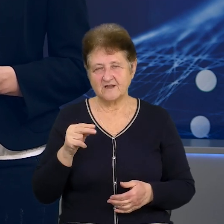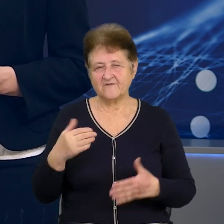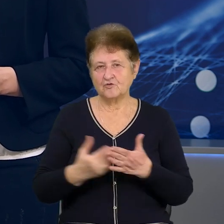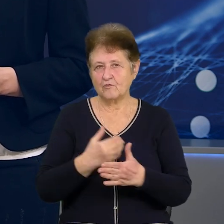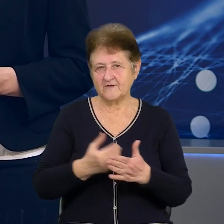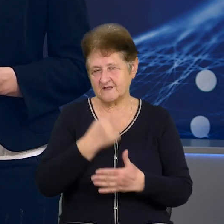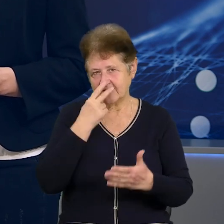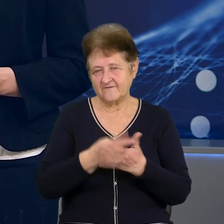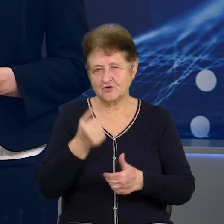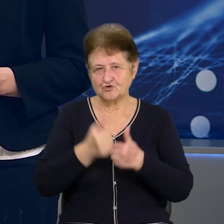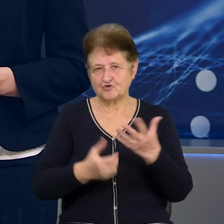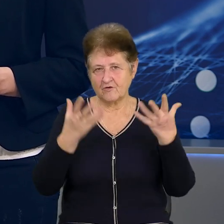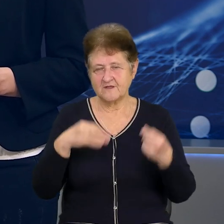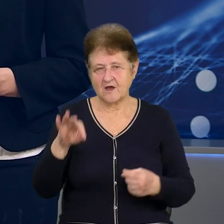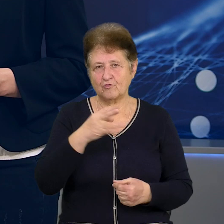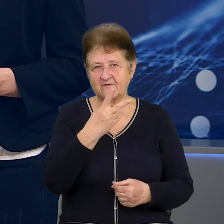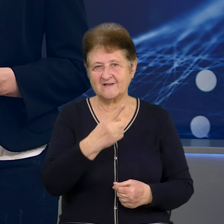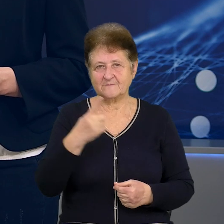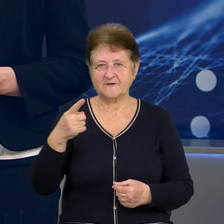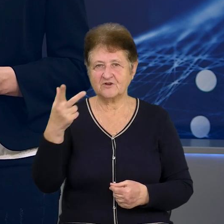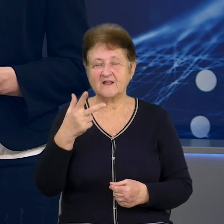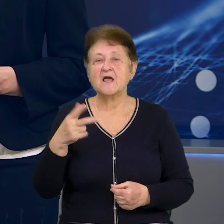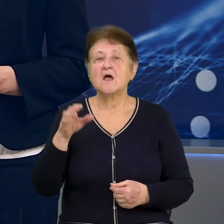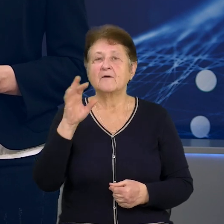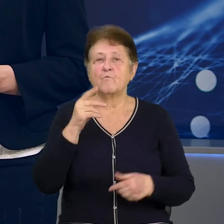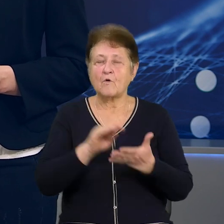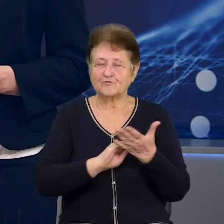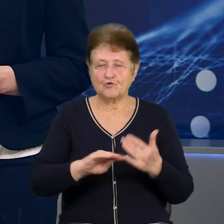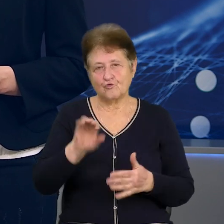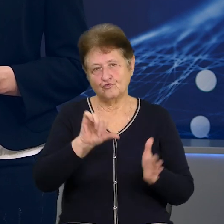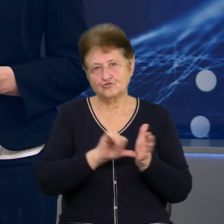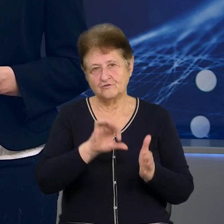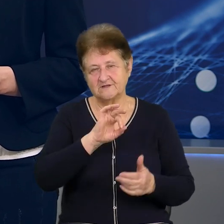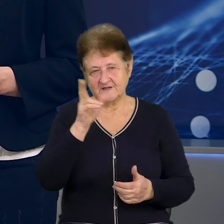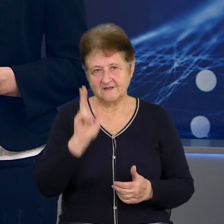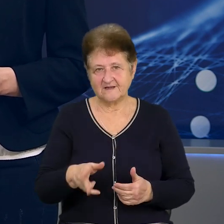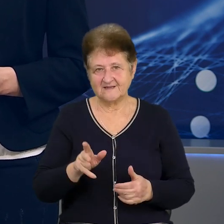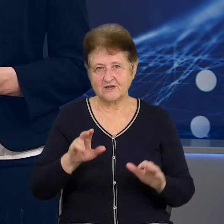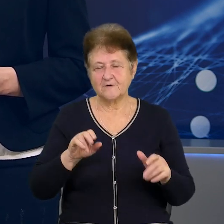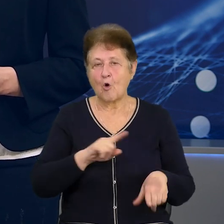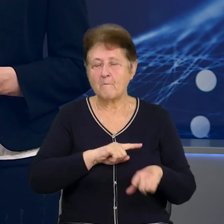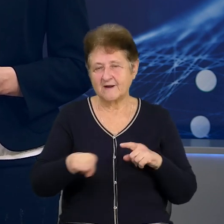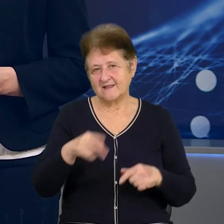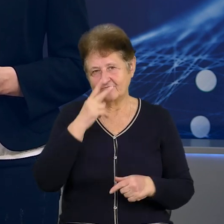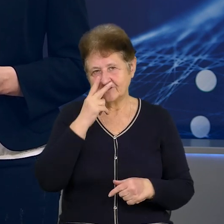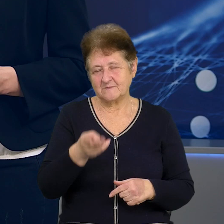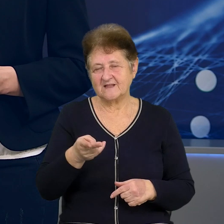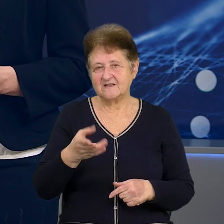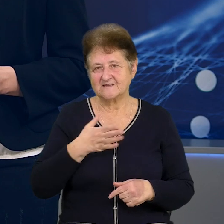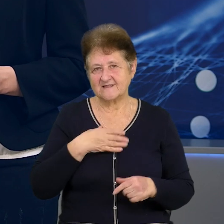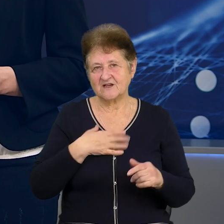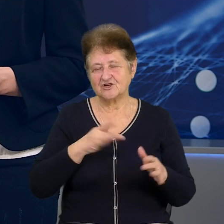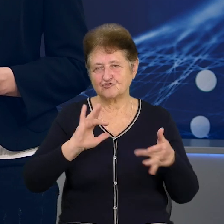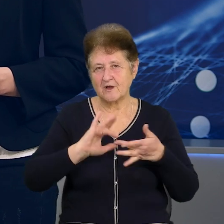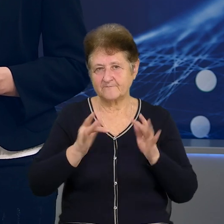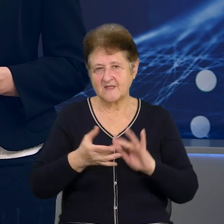області. Дивіться щодня о 21.30, повтор о 6.30. Оперативно за подіями Чернігівщини слідкуйте на наших сторінках у